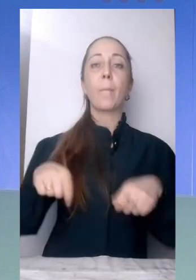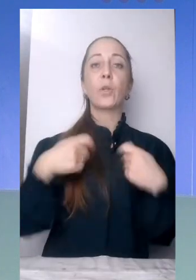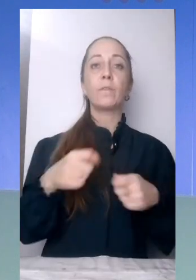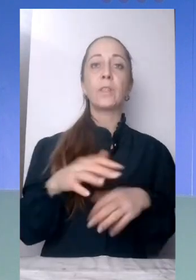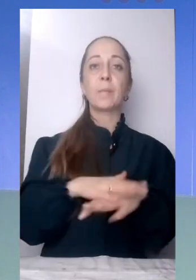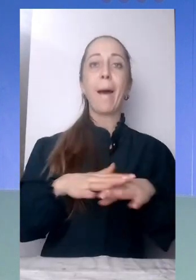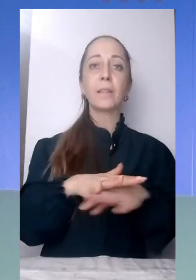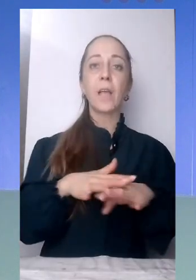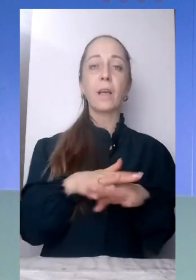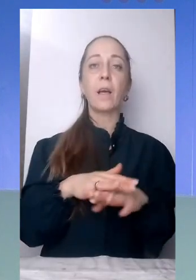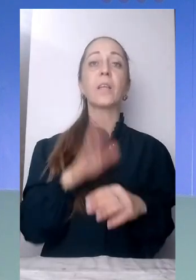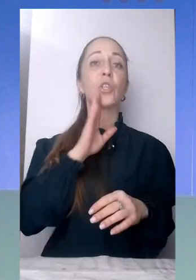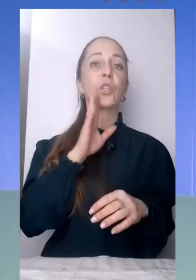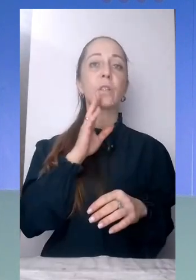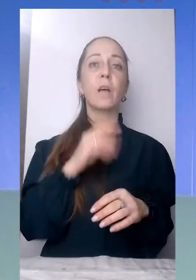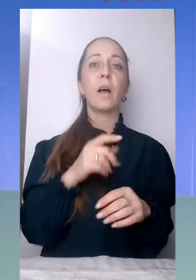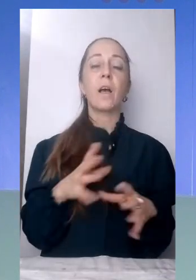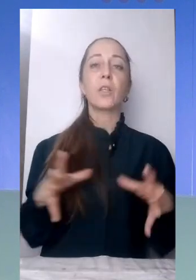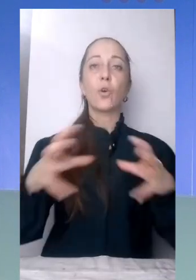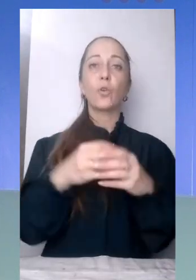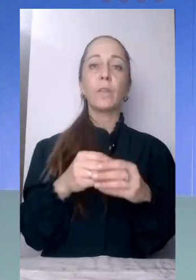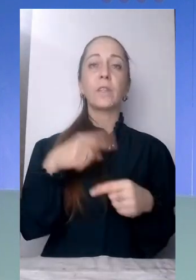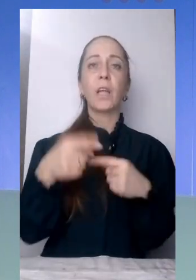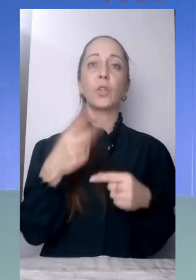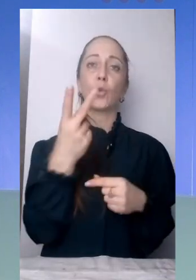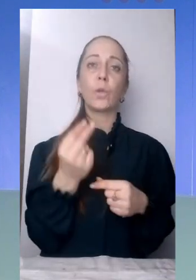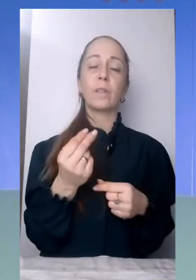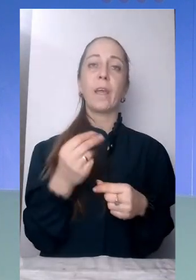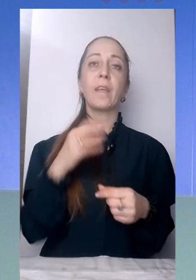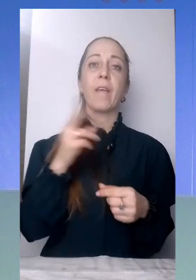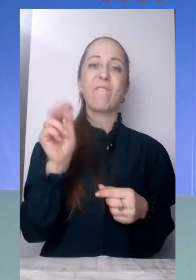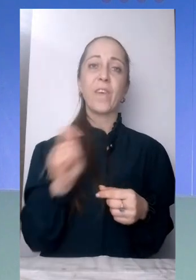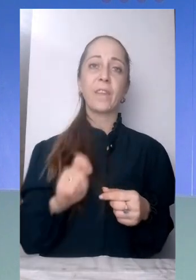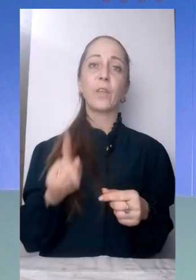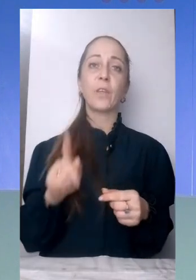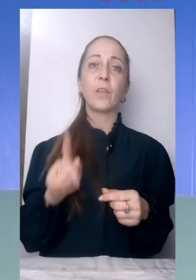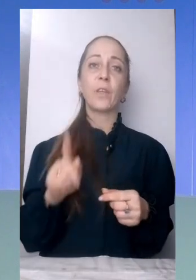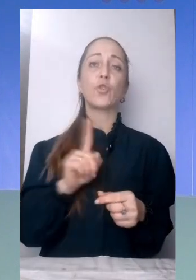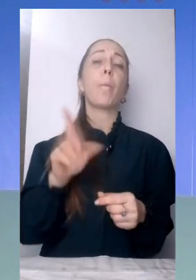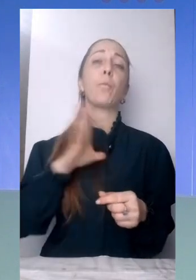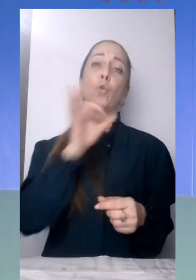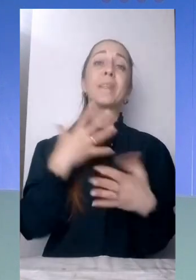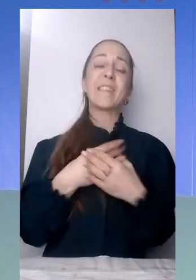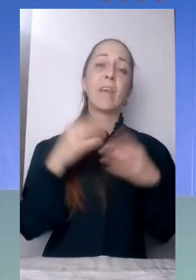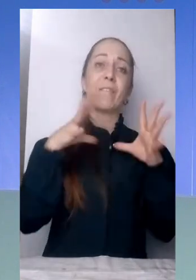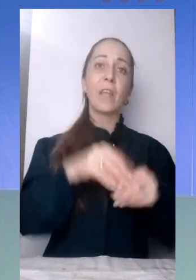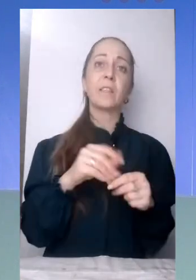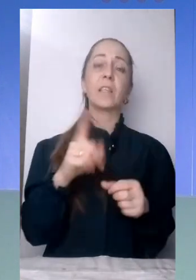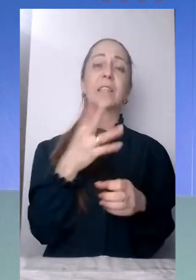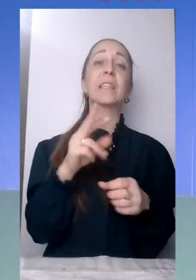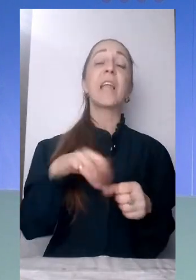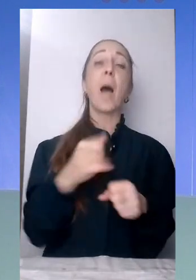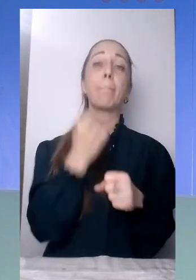згортувалися на другий день війни, щоб бути корисними та зробити свій внесок у перемогу України, розповідає директорка ринку Юлія